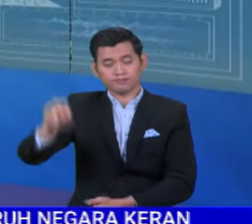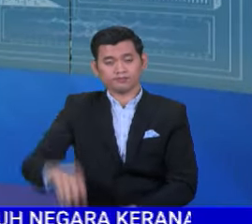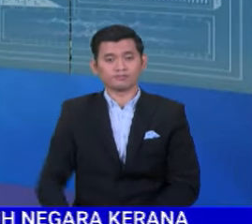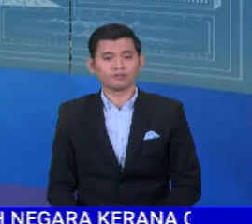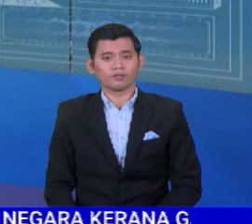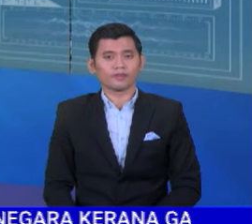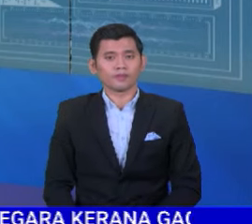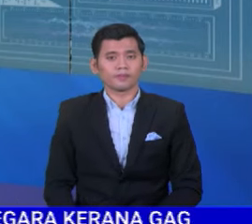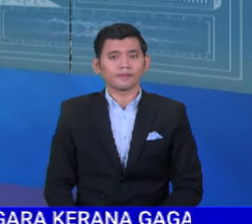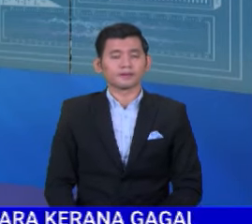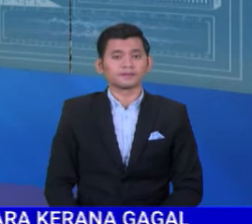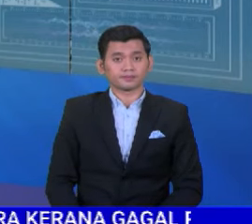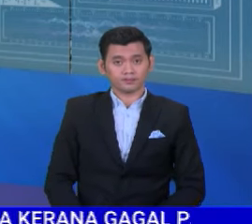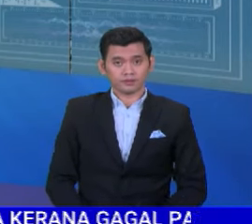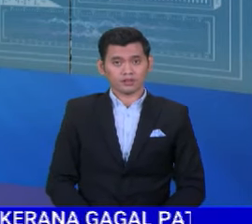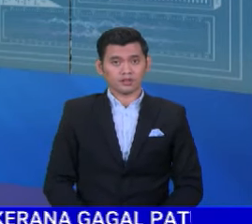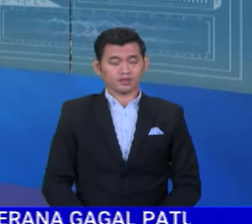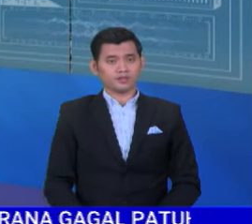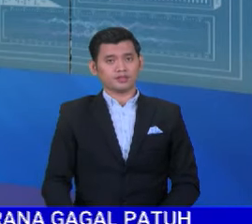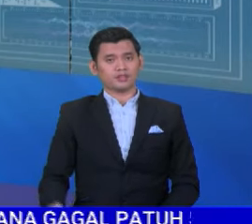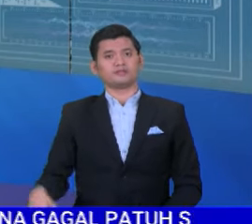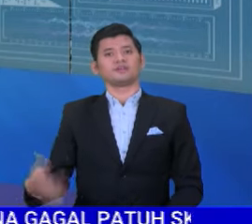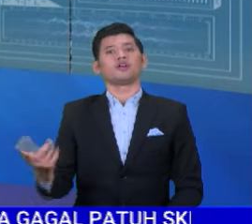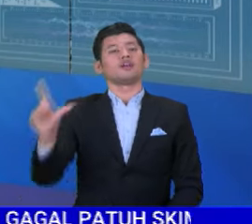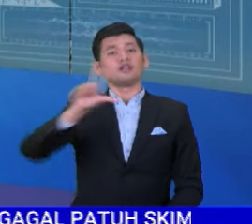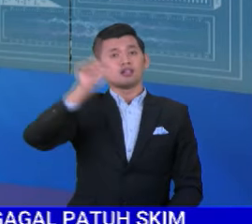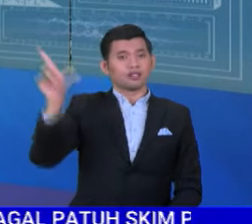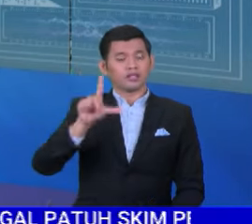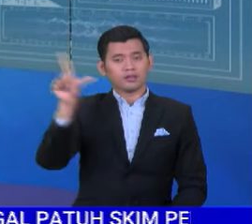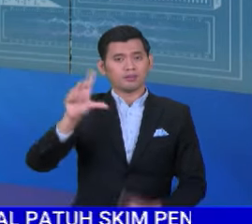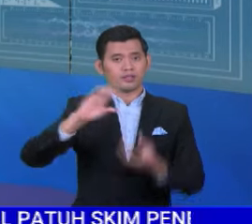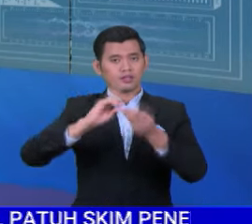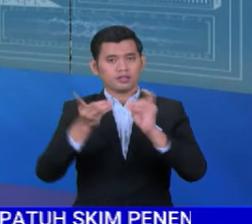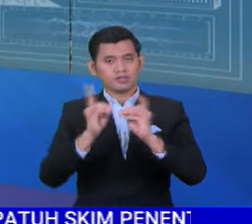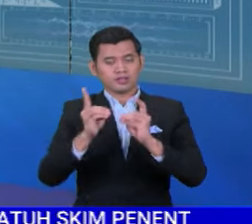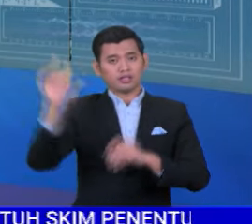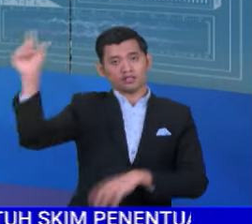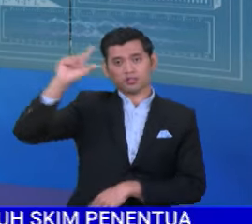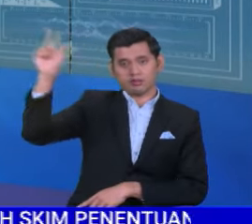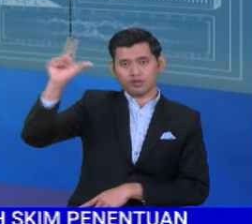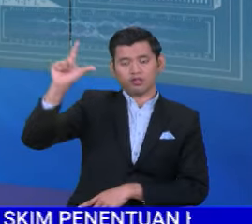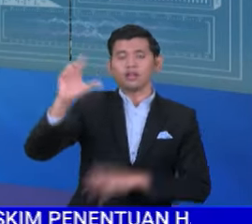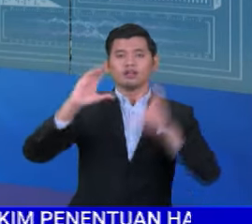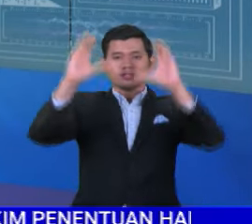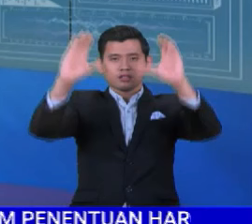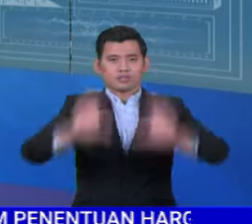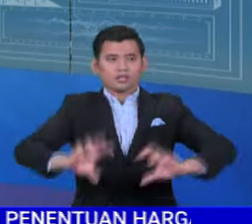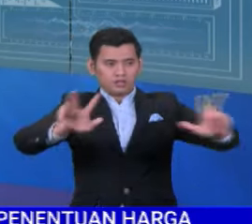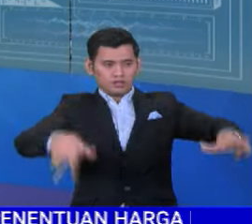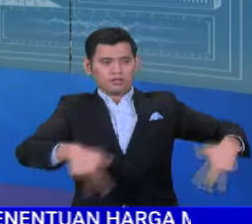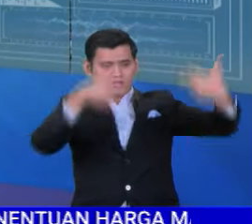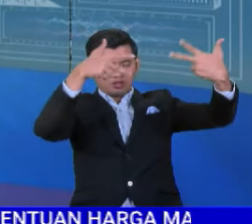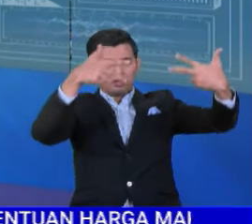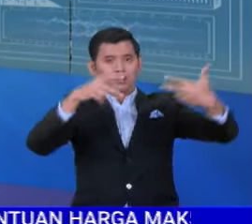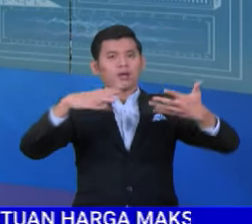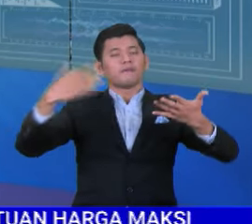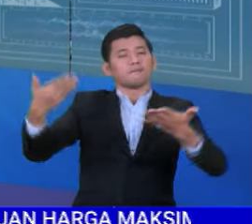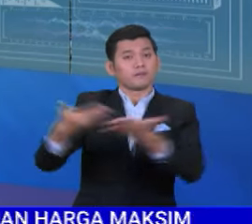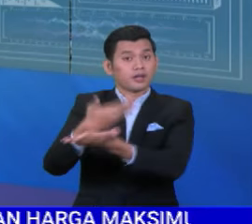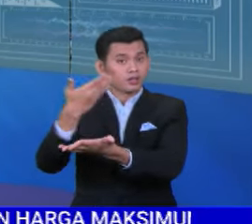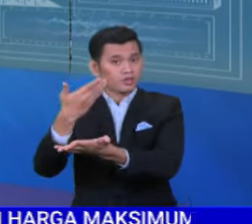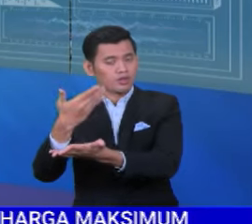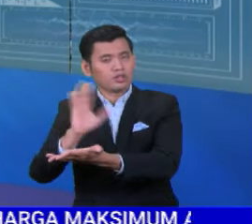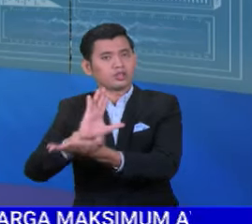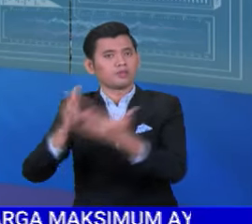Penang Islamic Digital Library PIDL, Perpustakaan Islam secara maya berkonsepkan modern kini